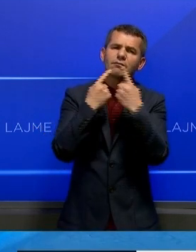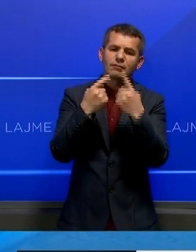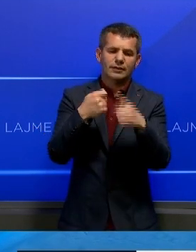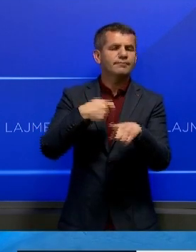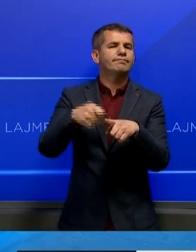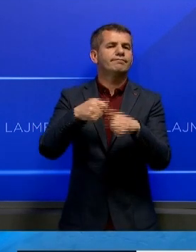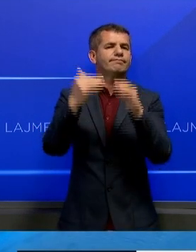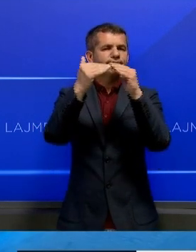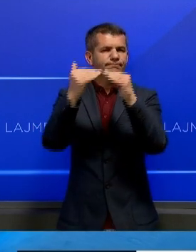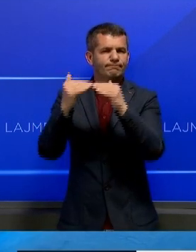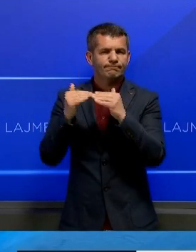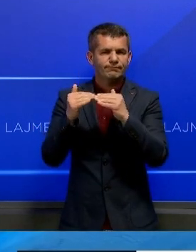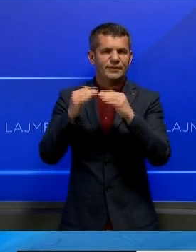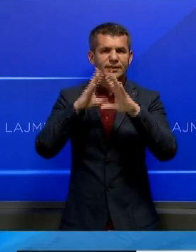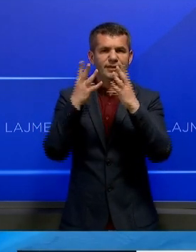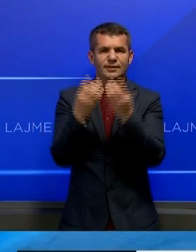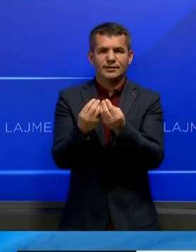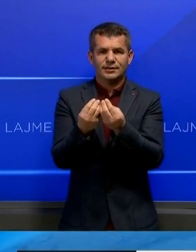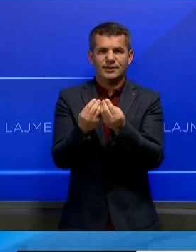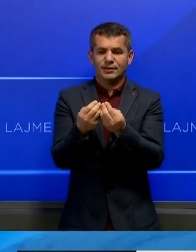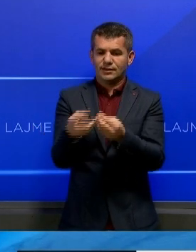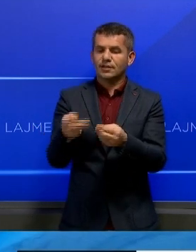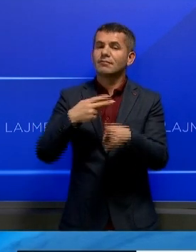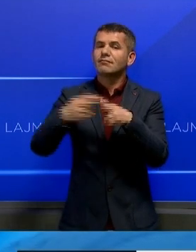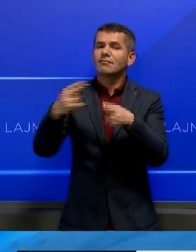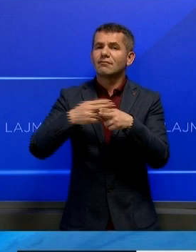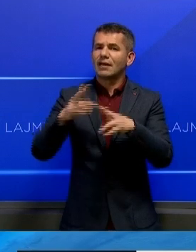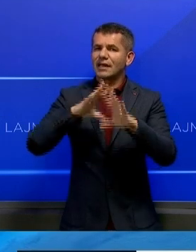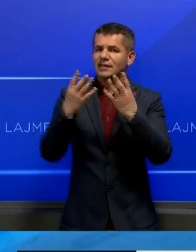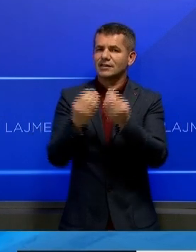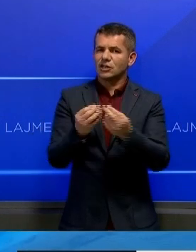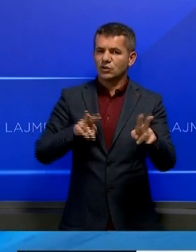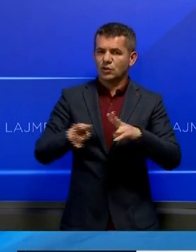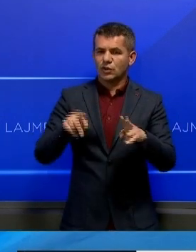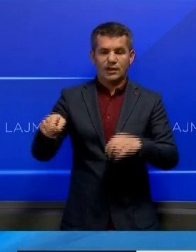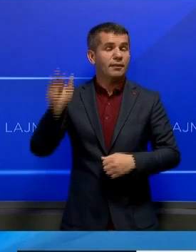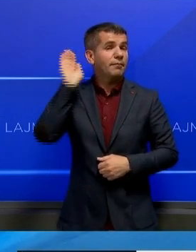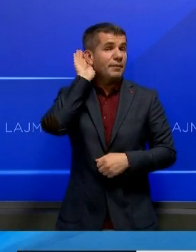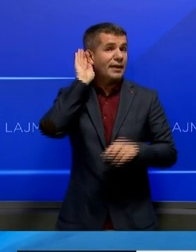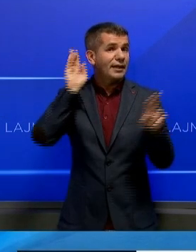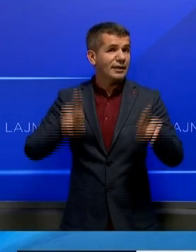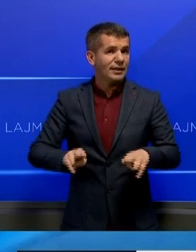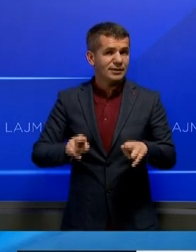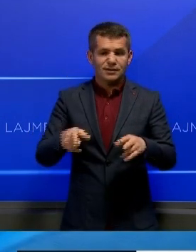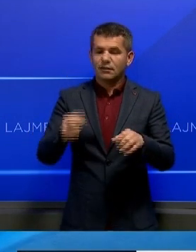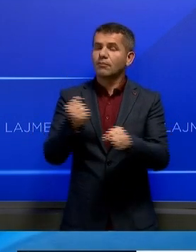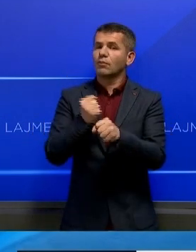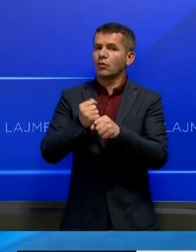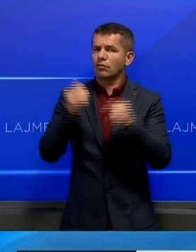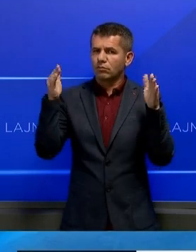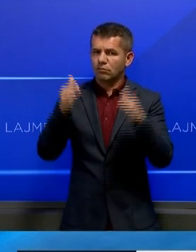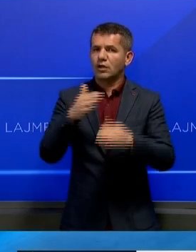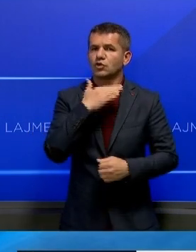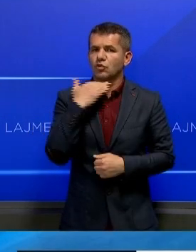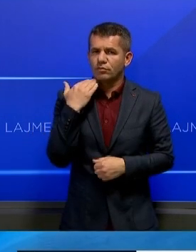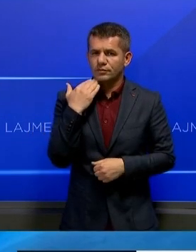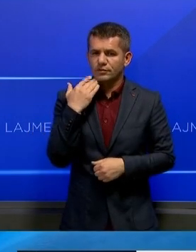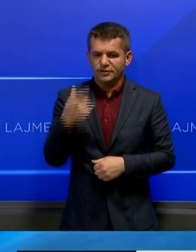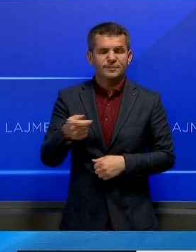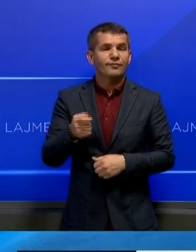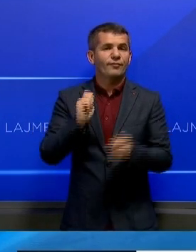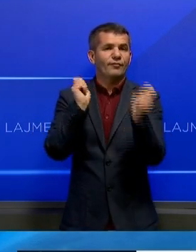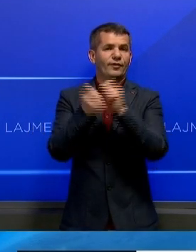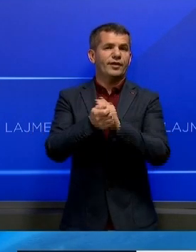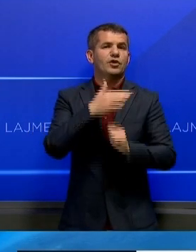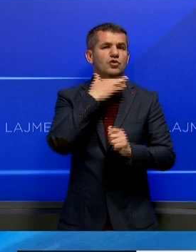në një konsensusin raport me vetingu në sistemin e drejcis, për çka Ministria e Drejcis është duke punuar shumë. Për besojim që është një reform shumë e